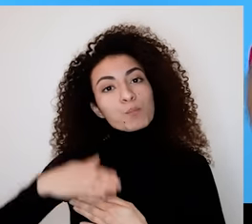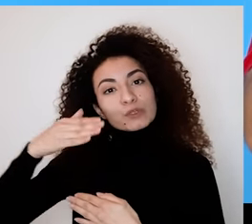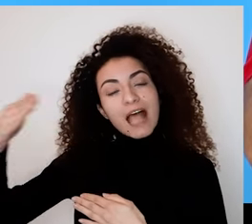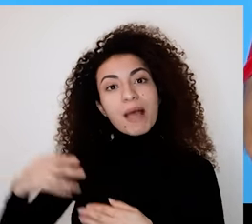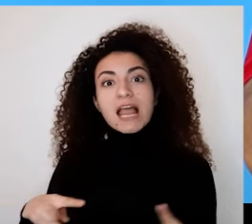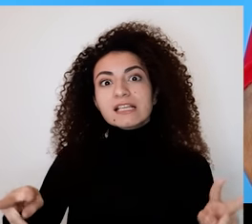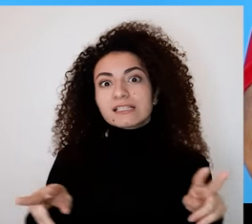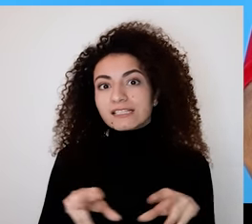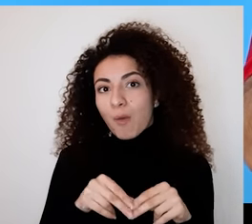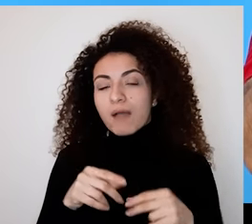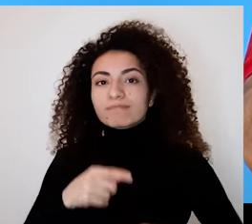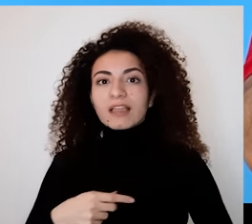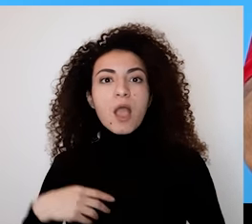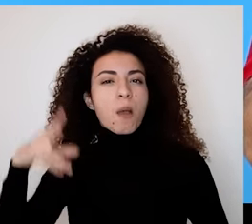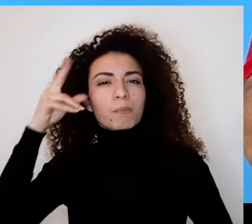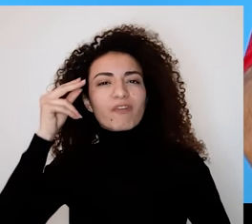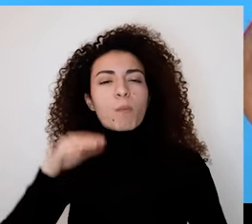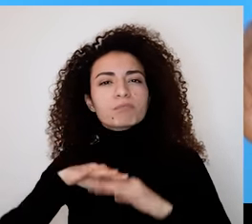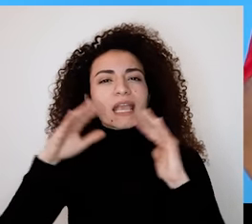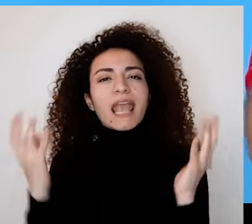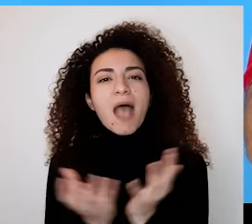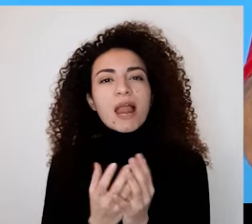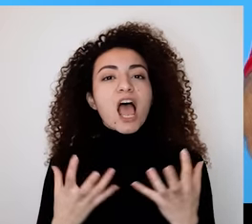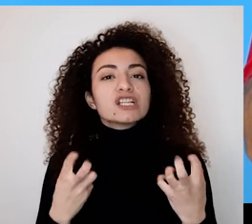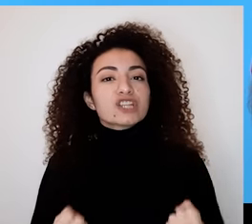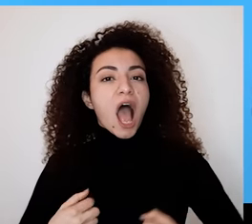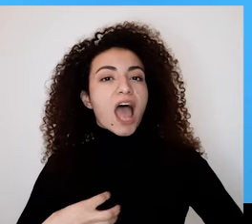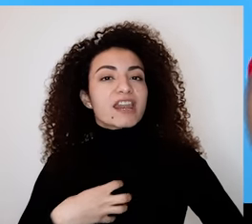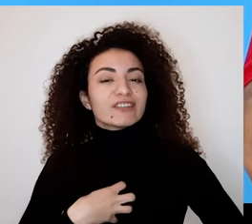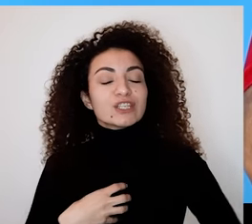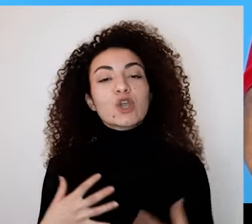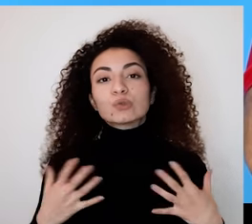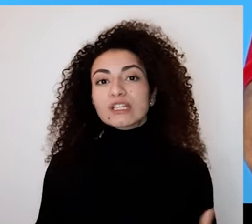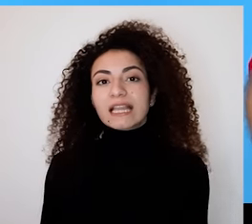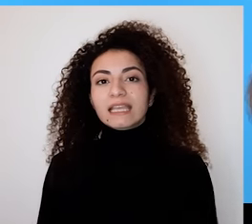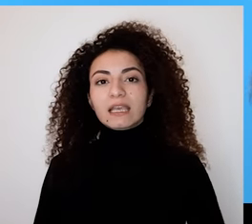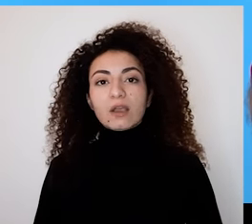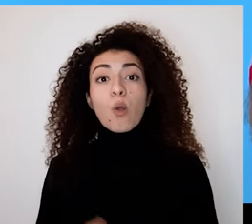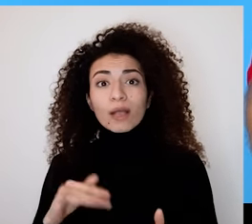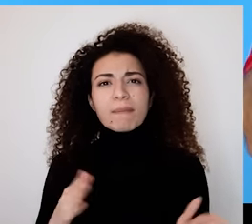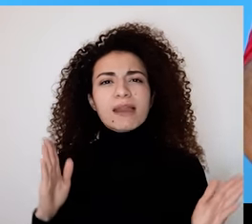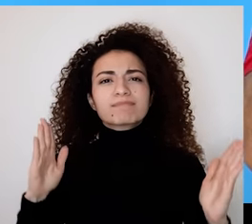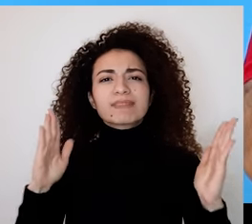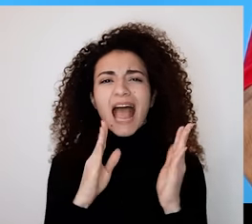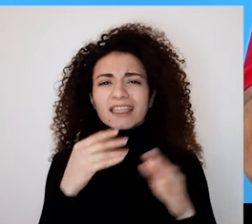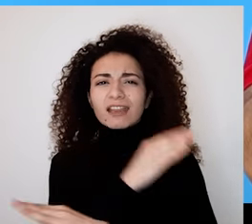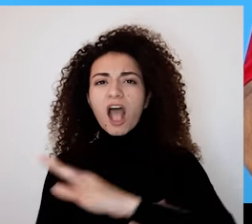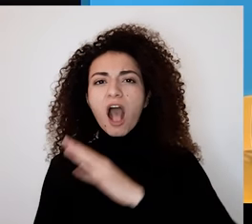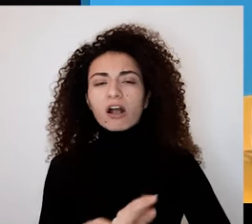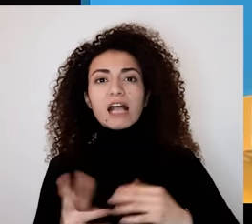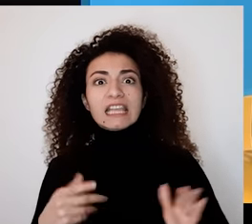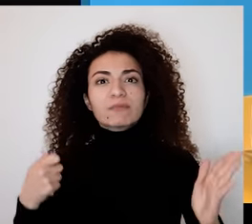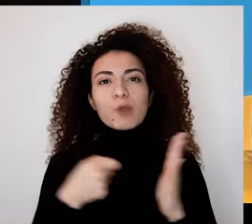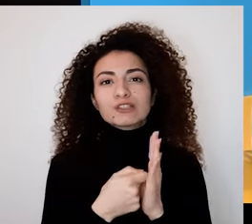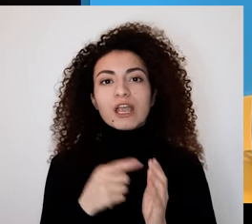لقينا بالفقرة القادمة لاتنستعرض سوى مفهوم متكامل للصحة النفسية والجسدية مع تطبيقه على تحديات الإعاقة